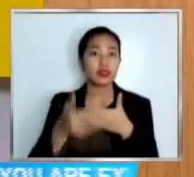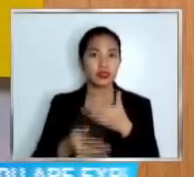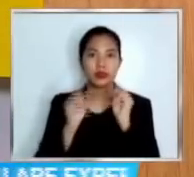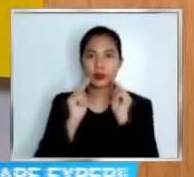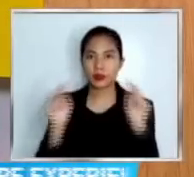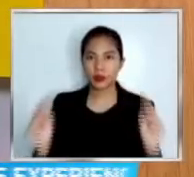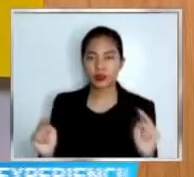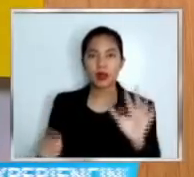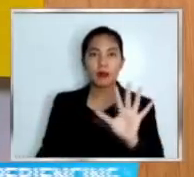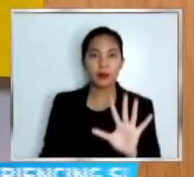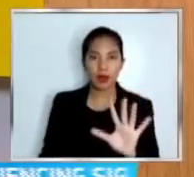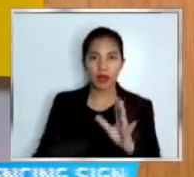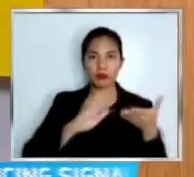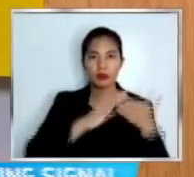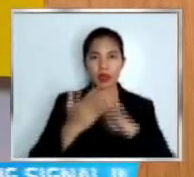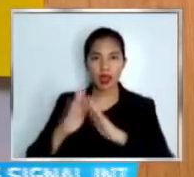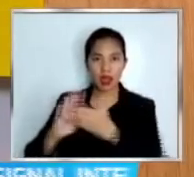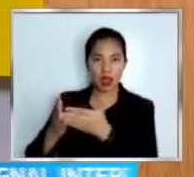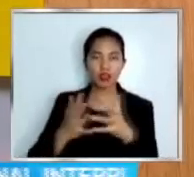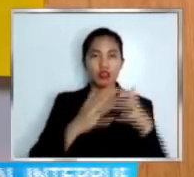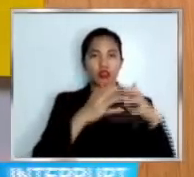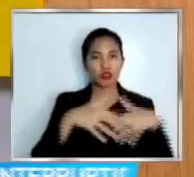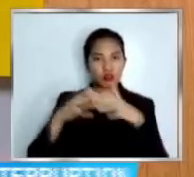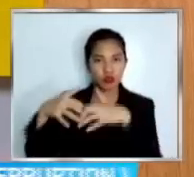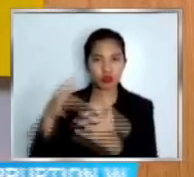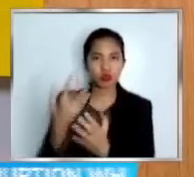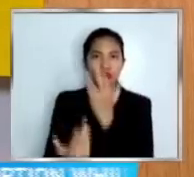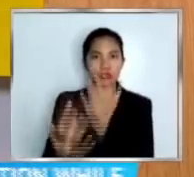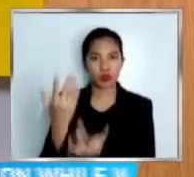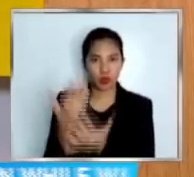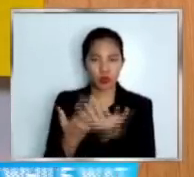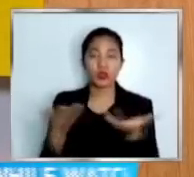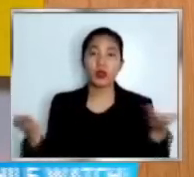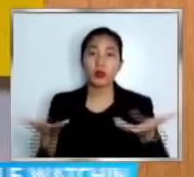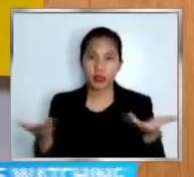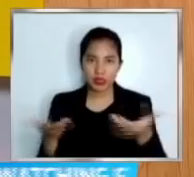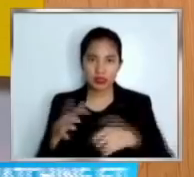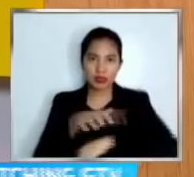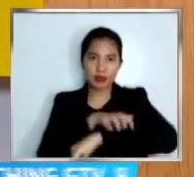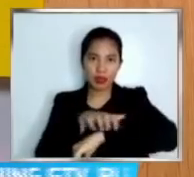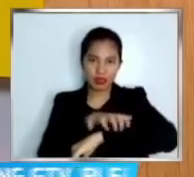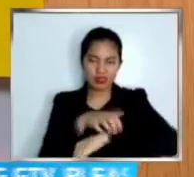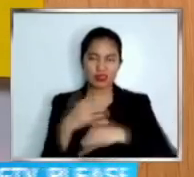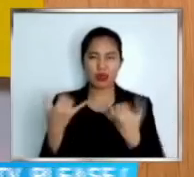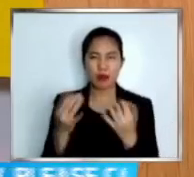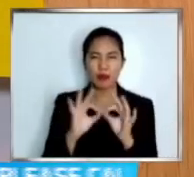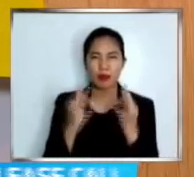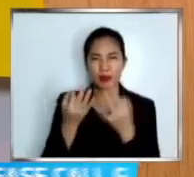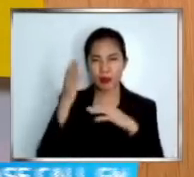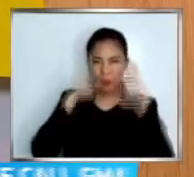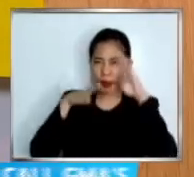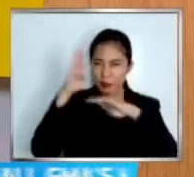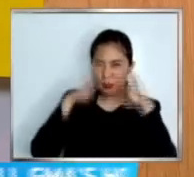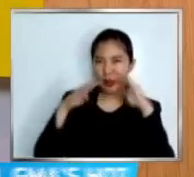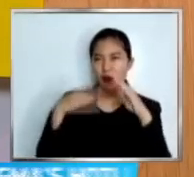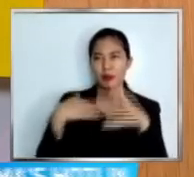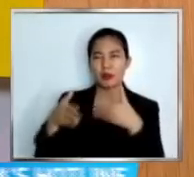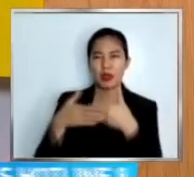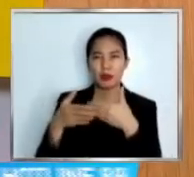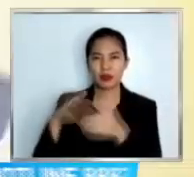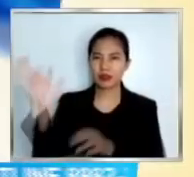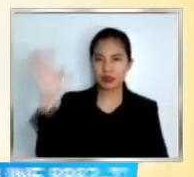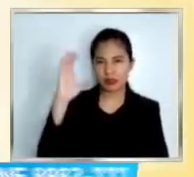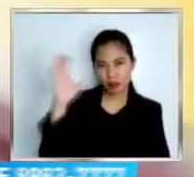nasunog sa Makati. Problemado po ang ilang nasunugan na magpapaskong wala raw bahay. Balitang hatid ni Bam Alegre.